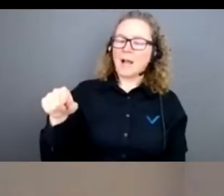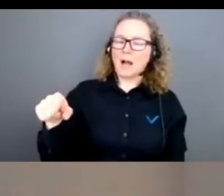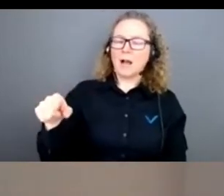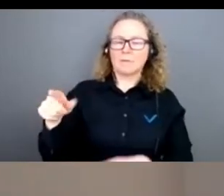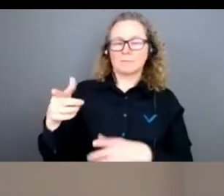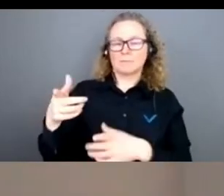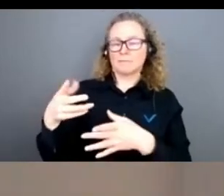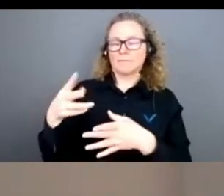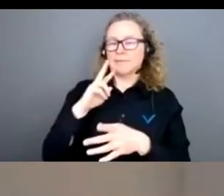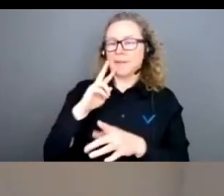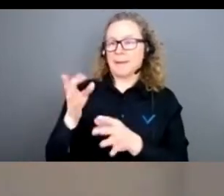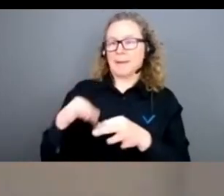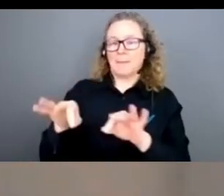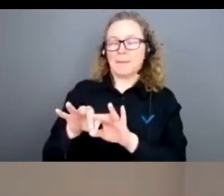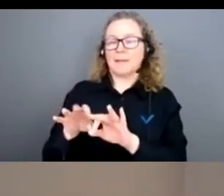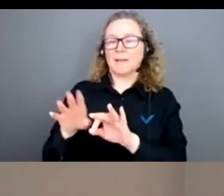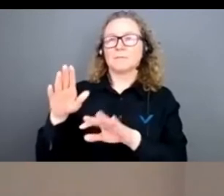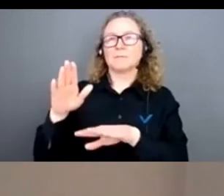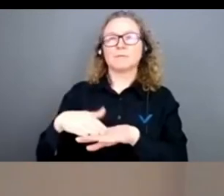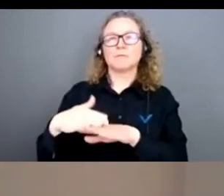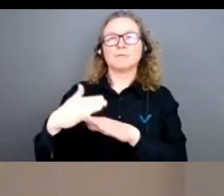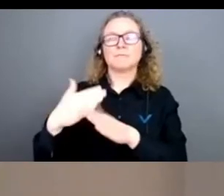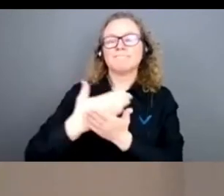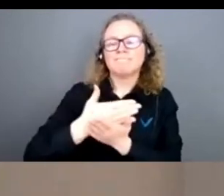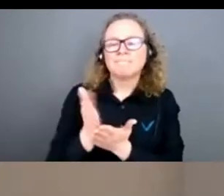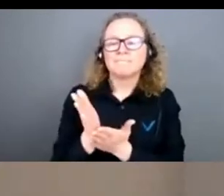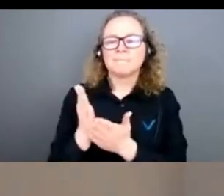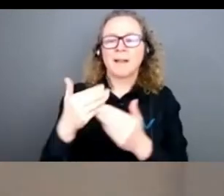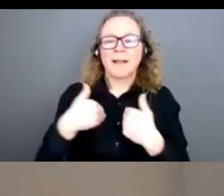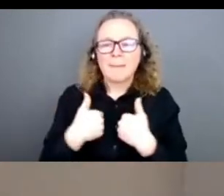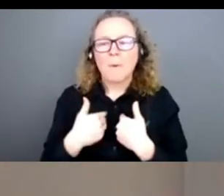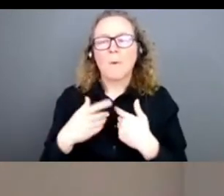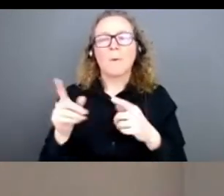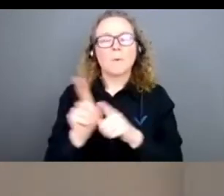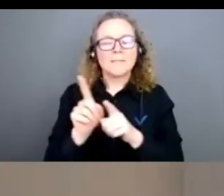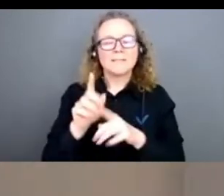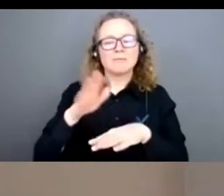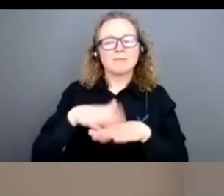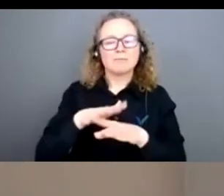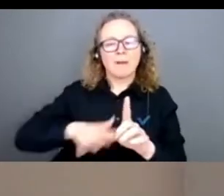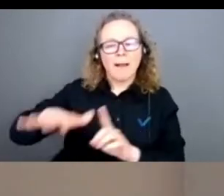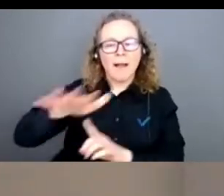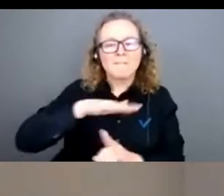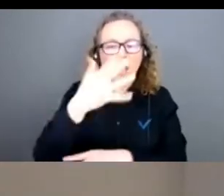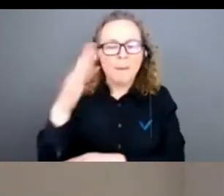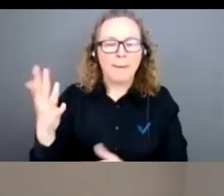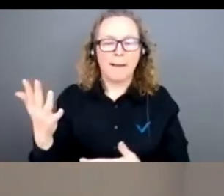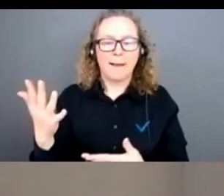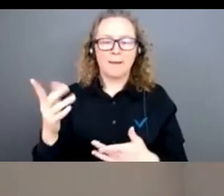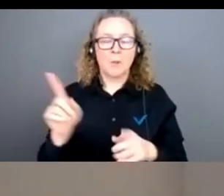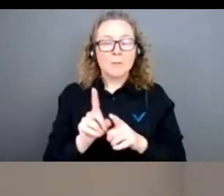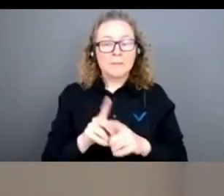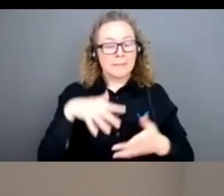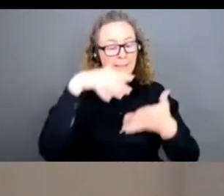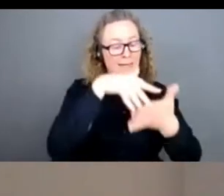champ de l'éthique animale, l'éthique environnementale aussi, aussi dans le développement des études véganes dans le monde